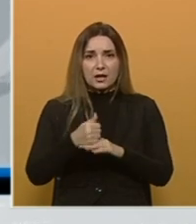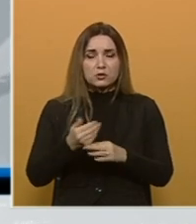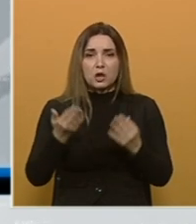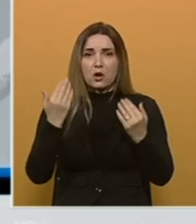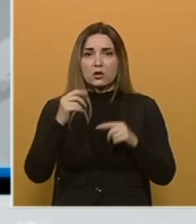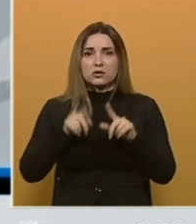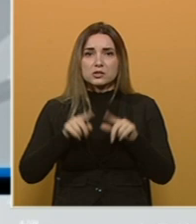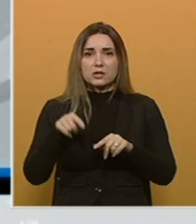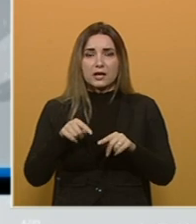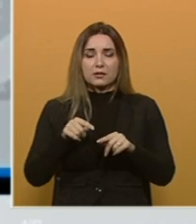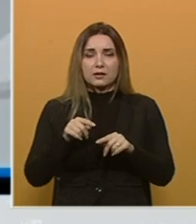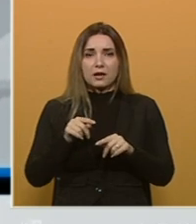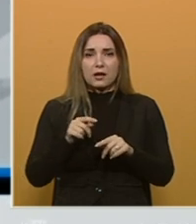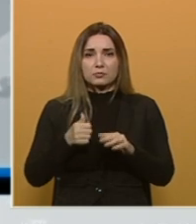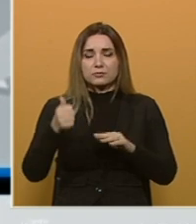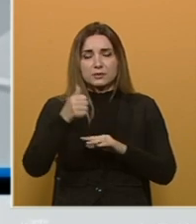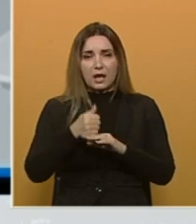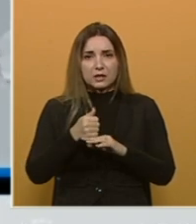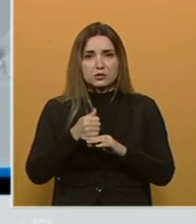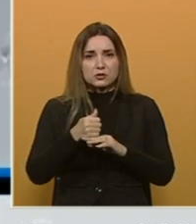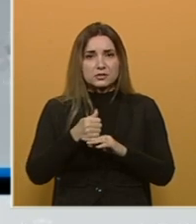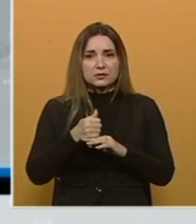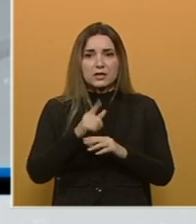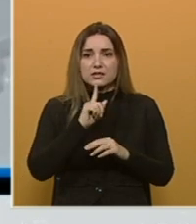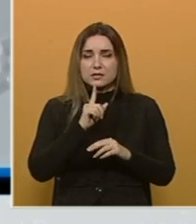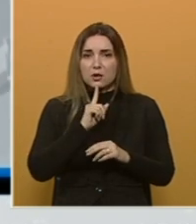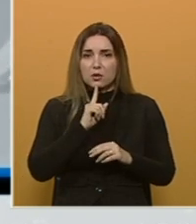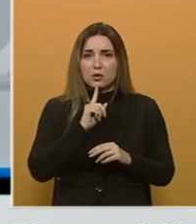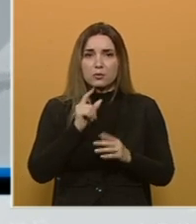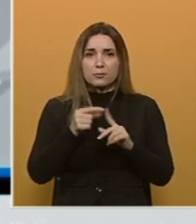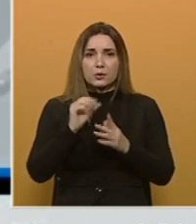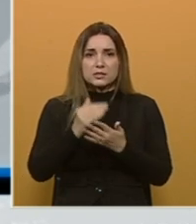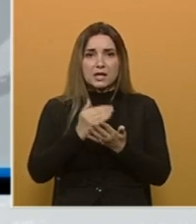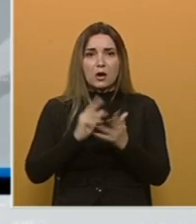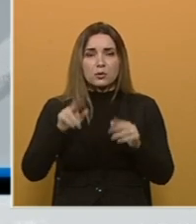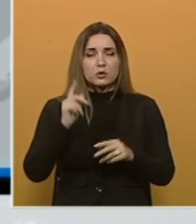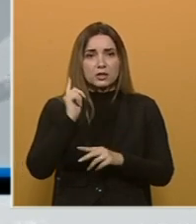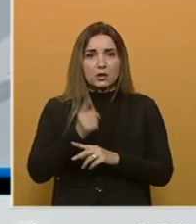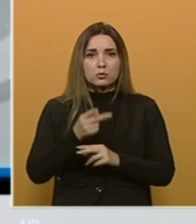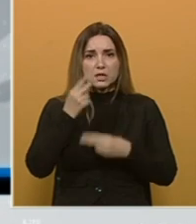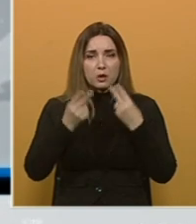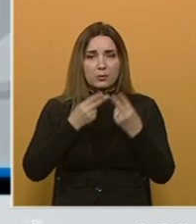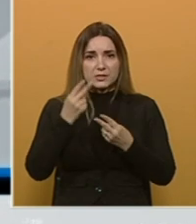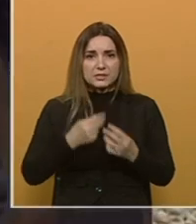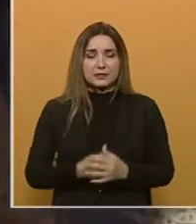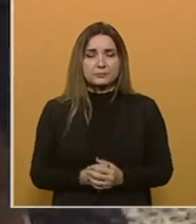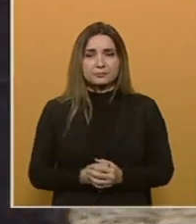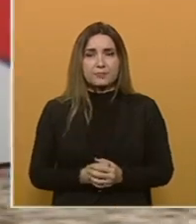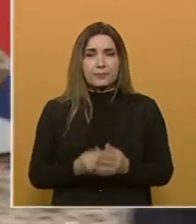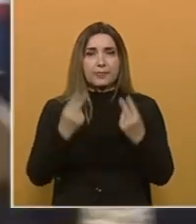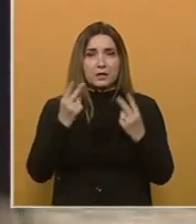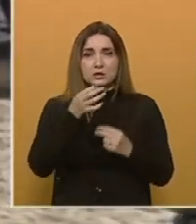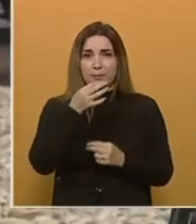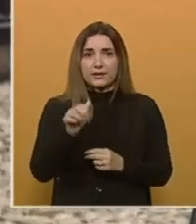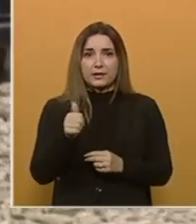odnosno neka regulatorna nadržnost za koju po zakonu može da odlučuje komisija za koncesije. Ključno